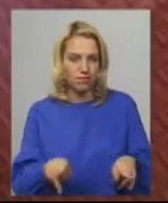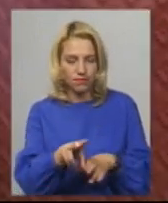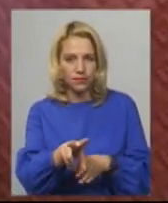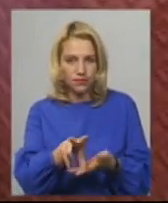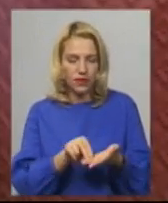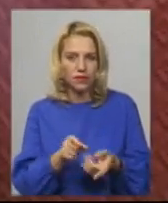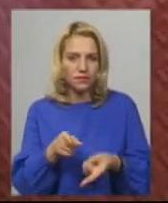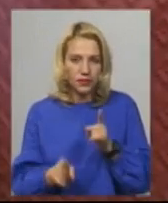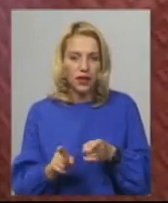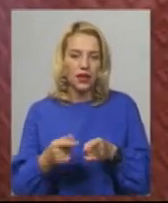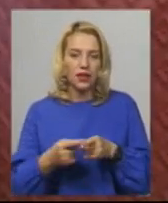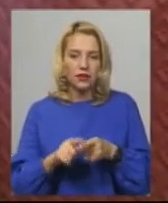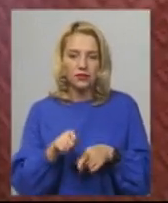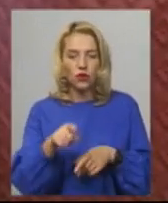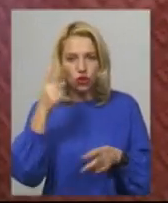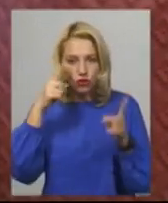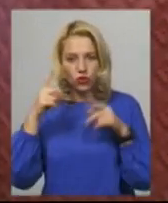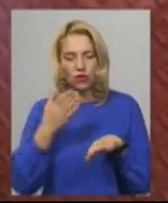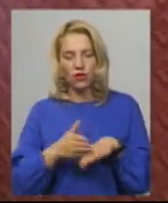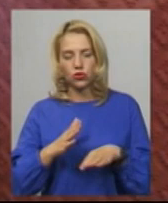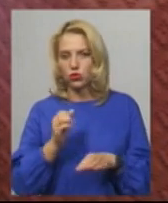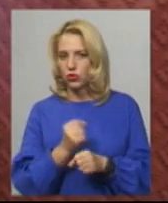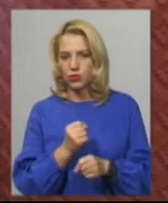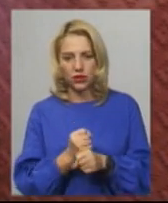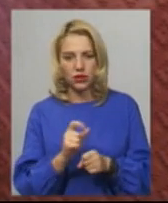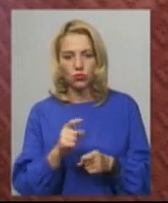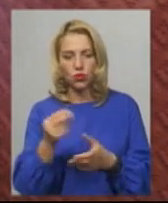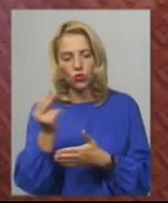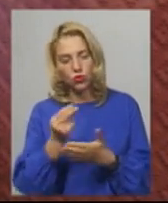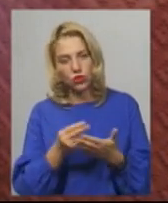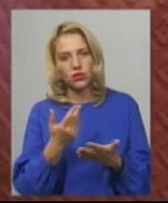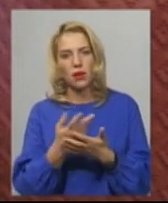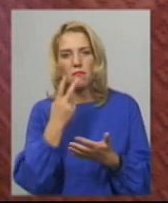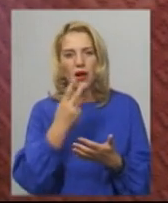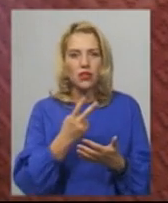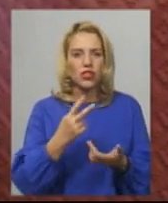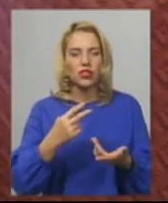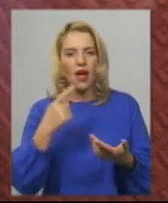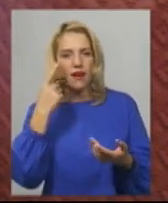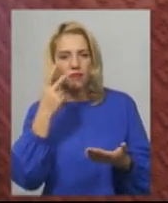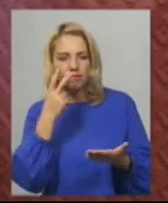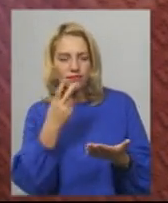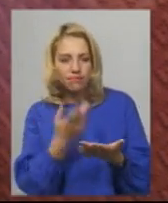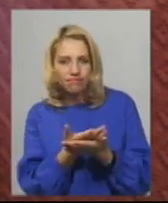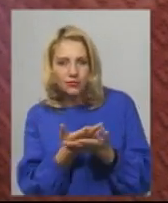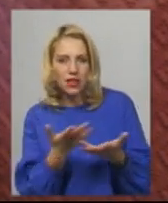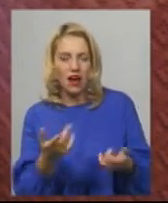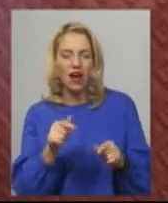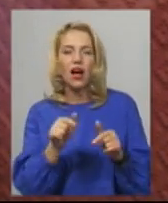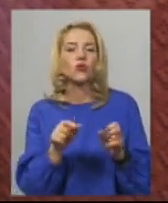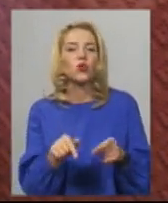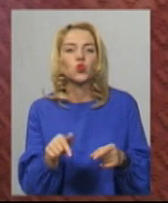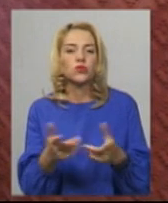дуже творчо було і важко робити, тому що зазвичай в кіно є художні бачення, художні інтерпретації. А тут